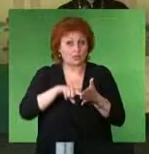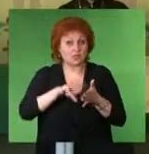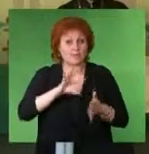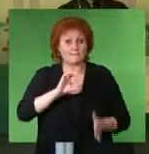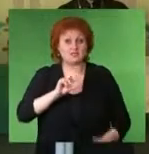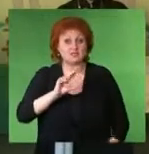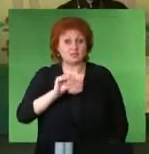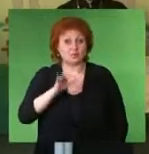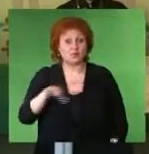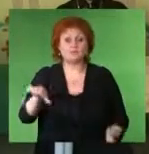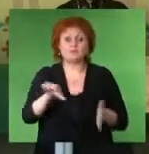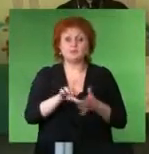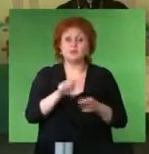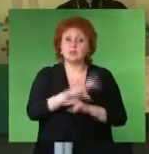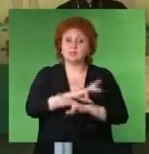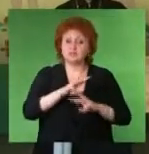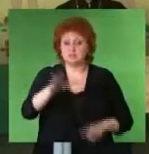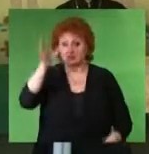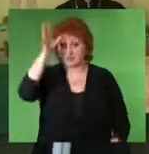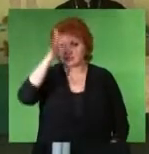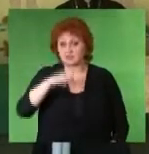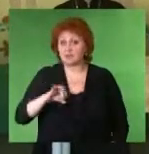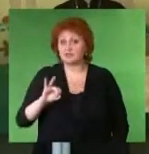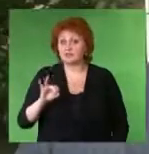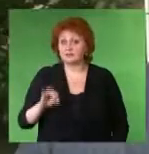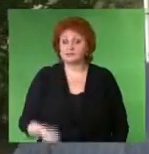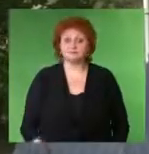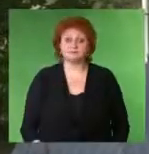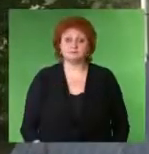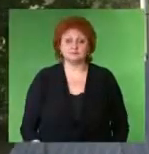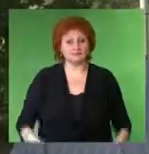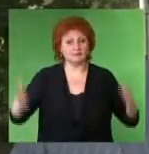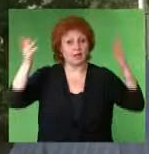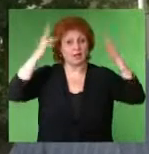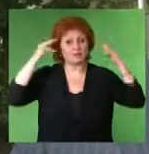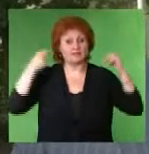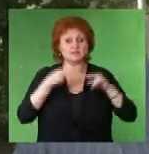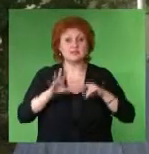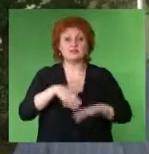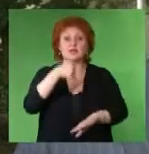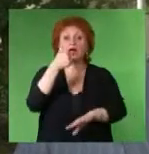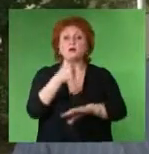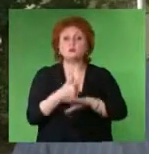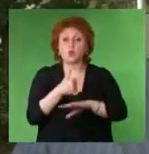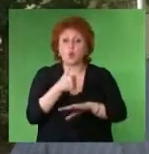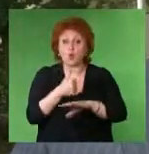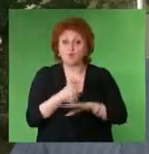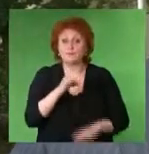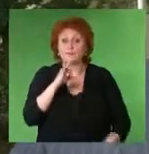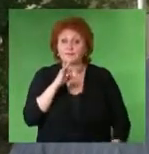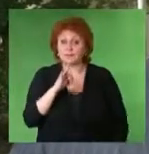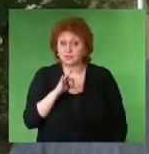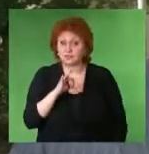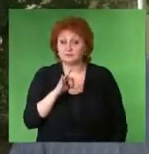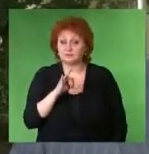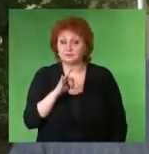думы Михаил Миненков И представители Министерства образования Православие – это основа русской цивилизации И,